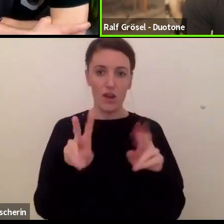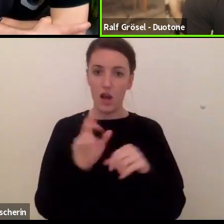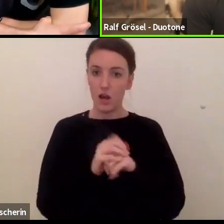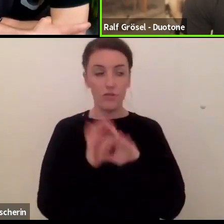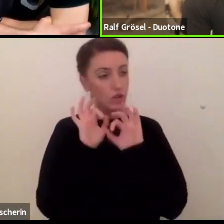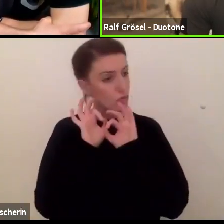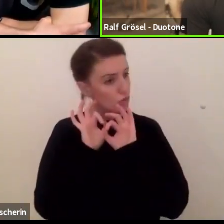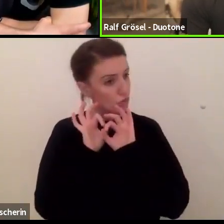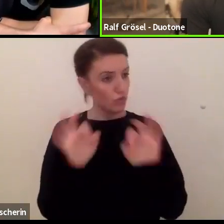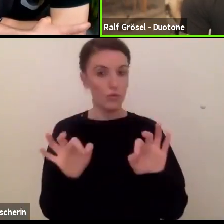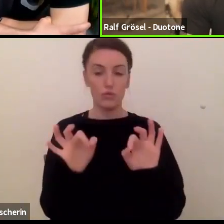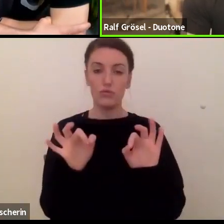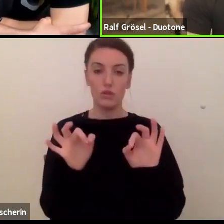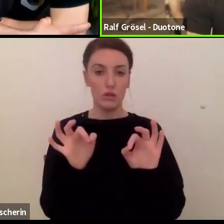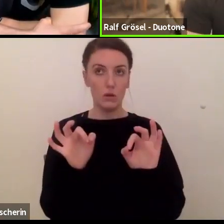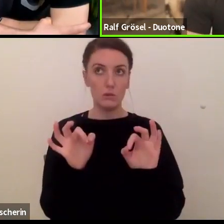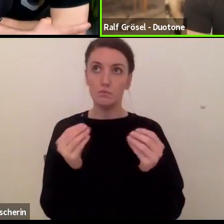gute